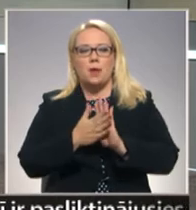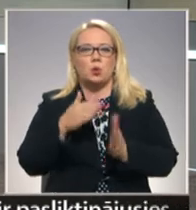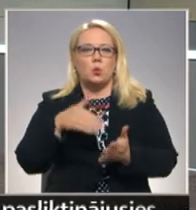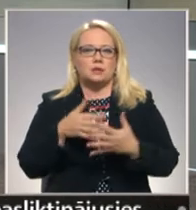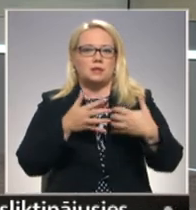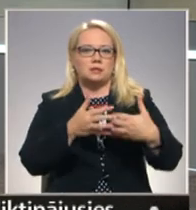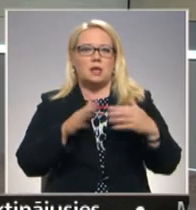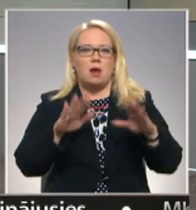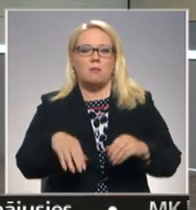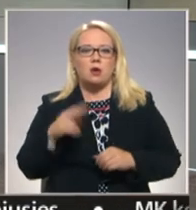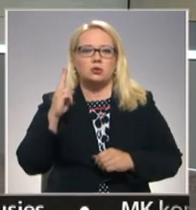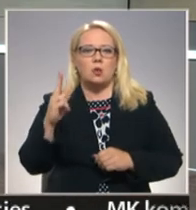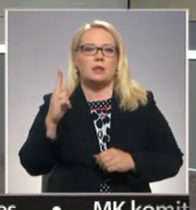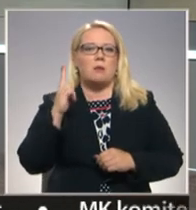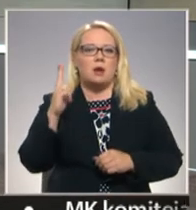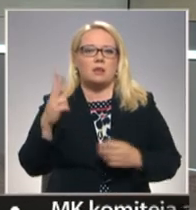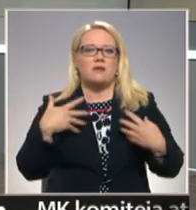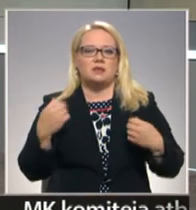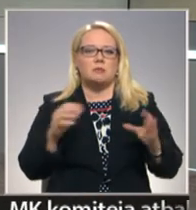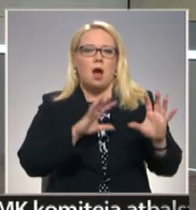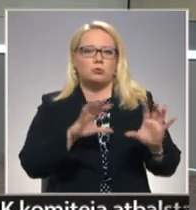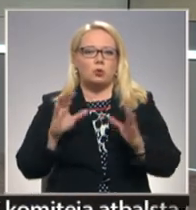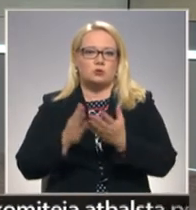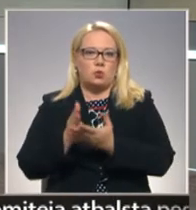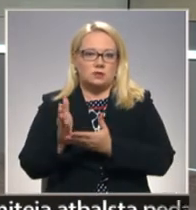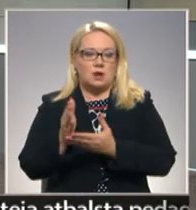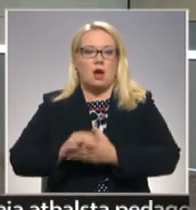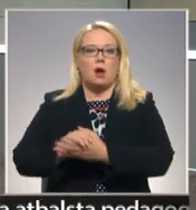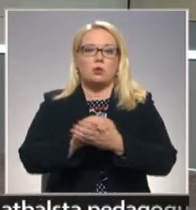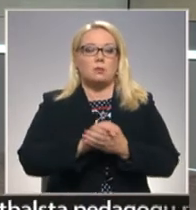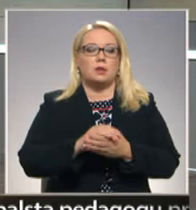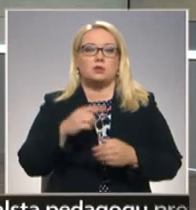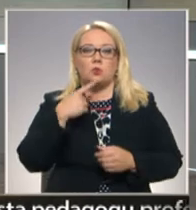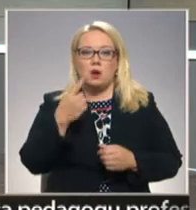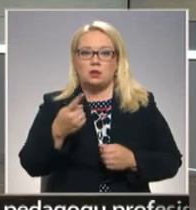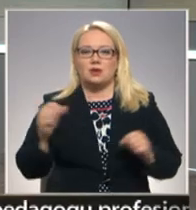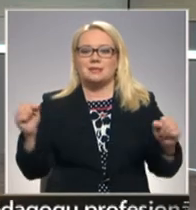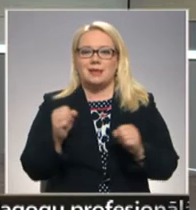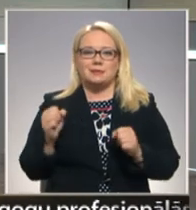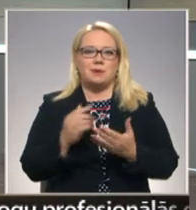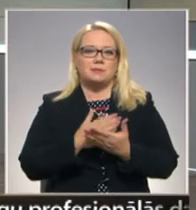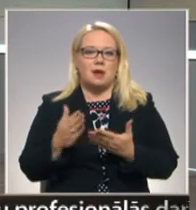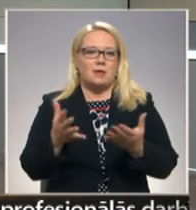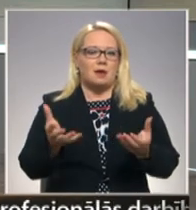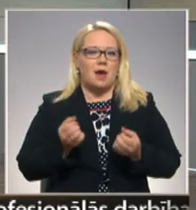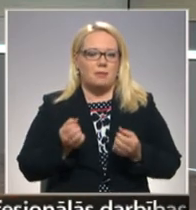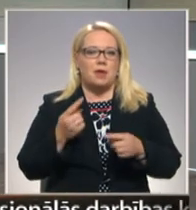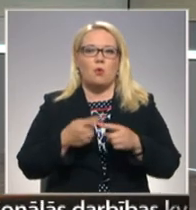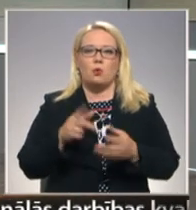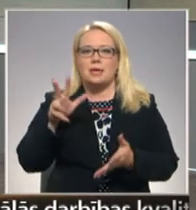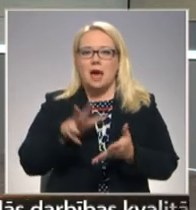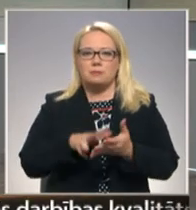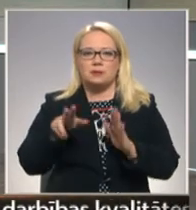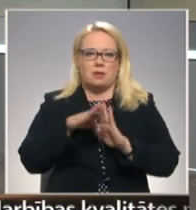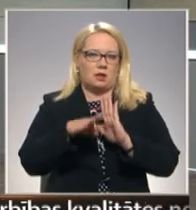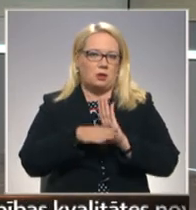nostāju cīņā par solītajām garantijām Veselības apropas nozarei. Arotbiedrības norādījuši, ka steidzamības kārtā ir jāpieņem